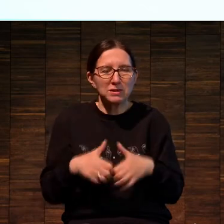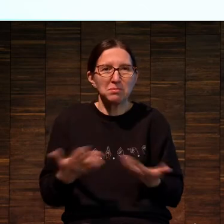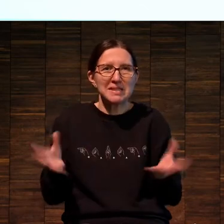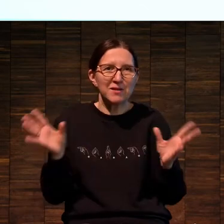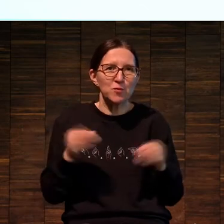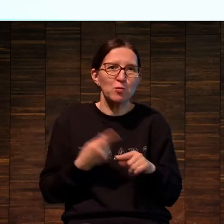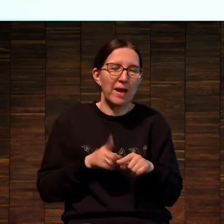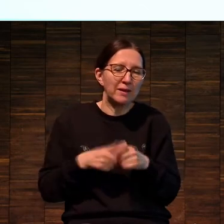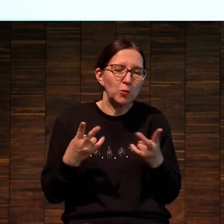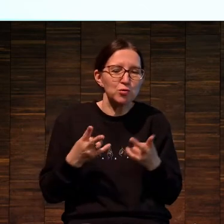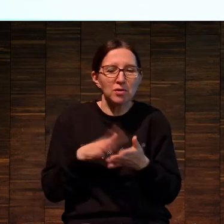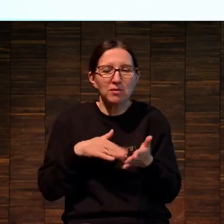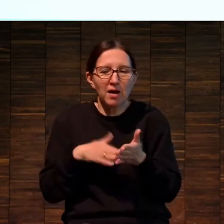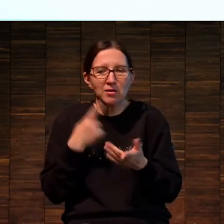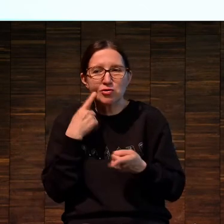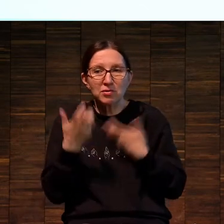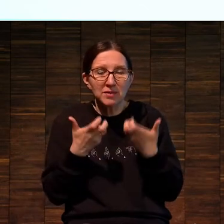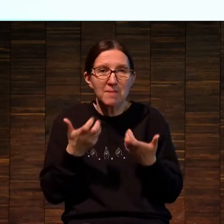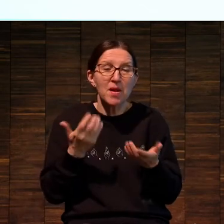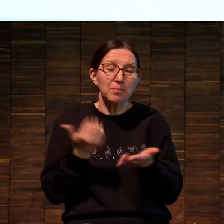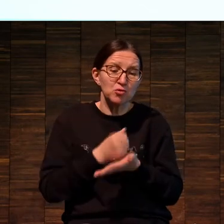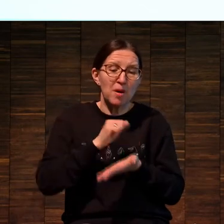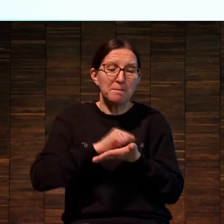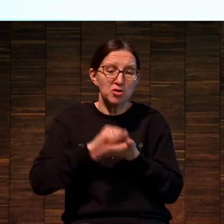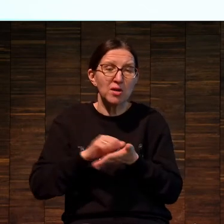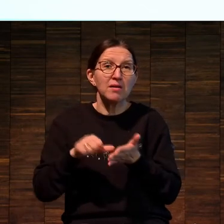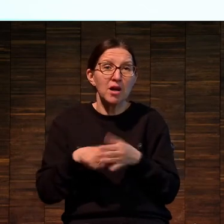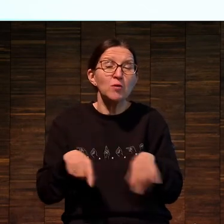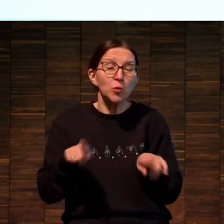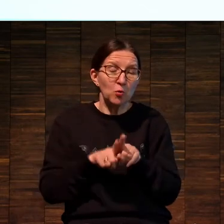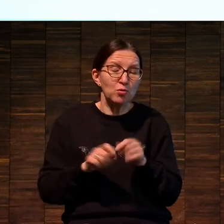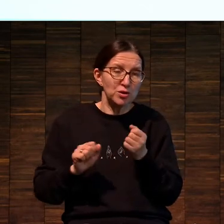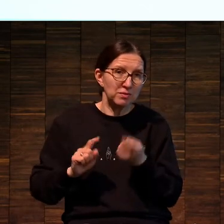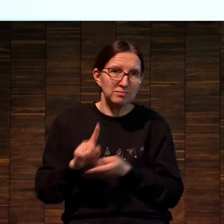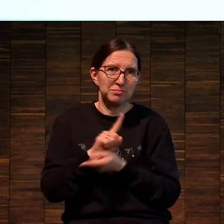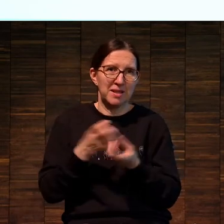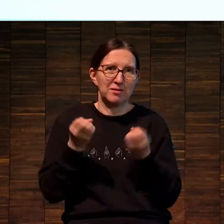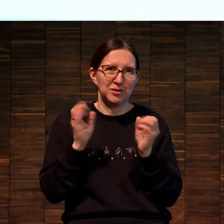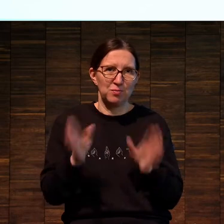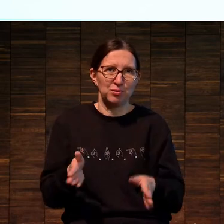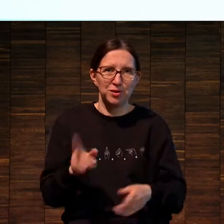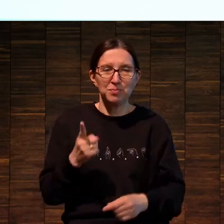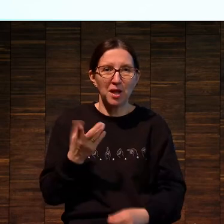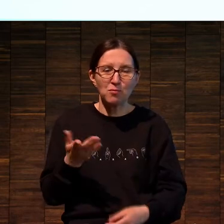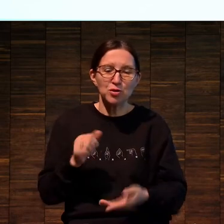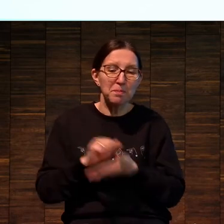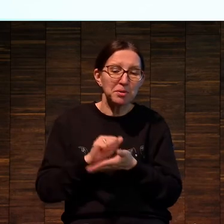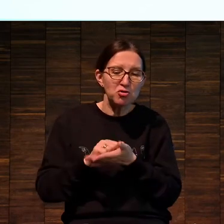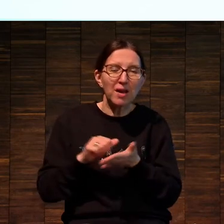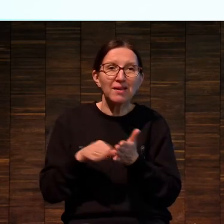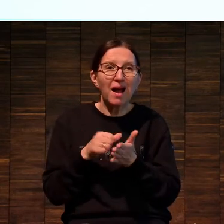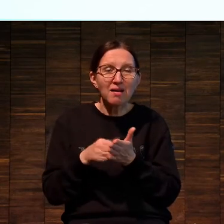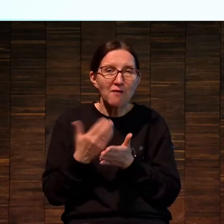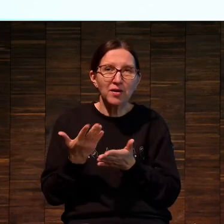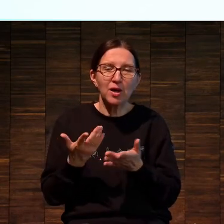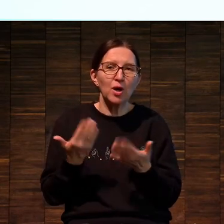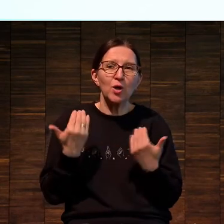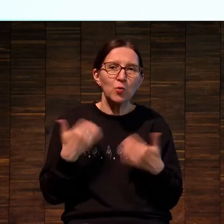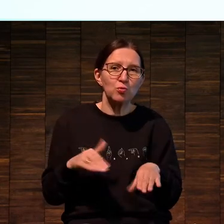-то дальнейшего подхода. И, соответственно, и печатная графика будет вместе с этим меняться. Потому что она уже глубоко